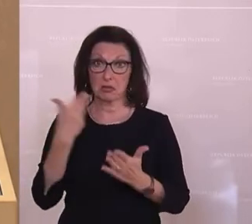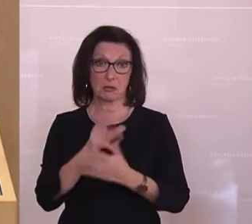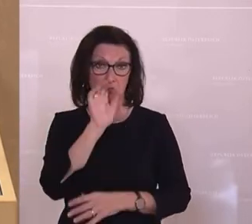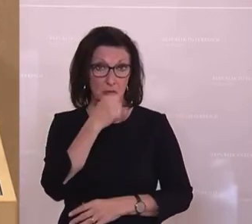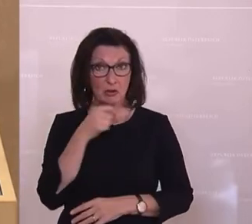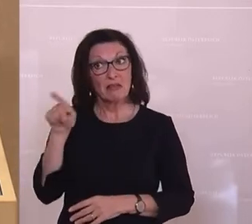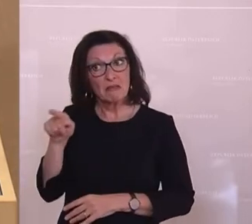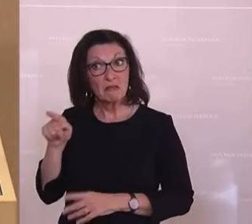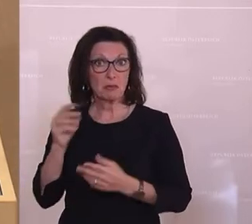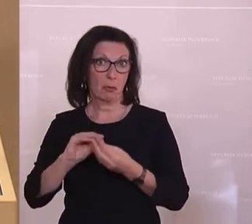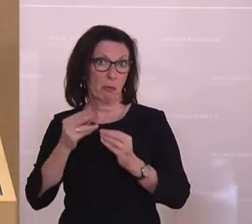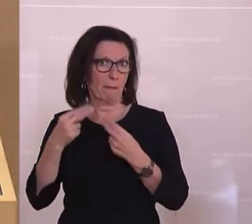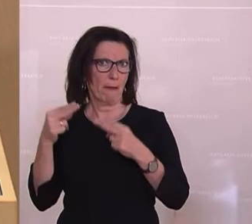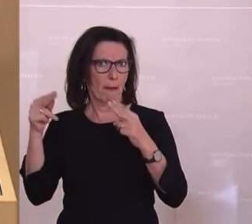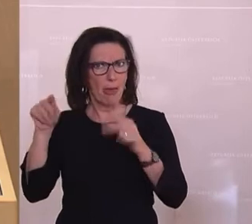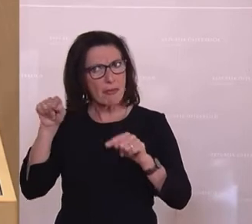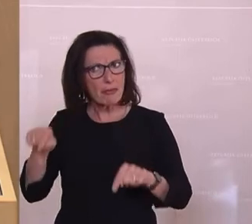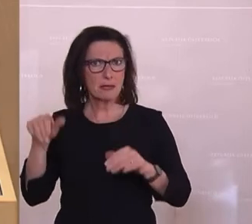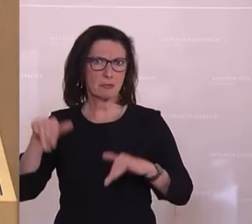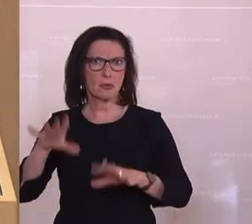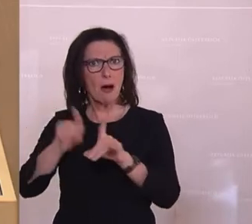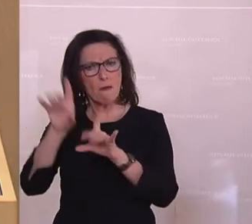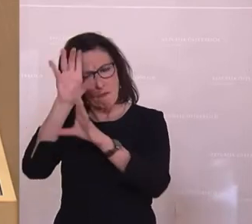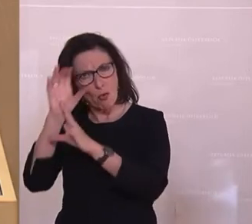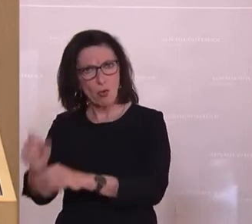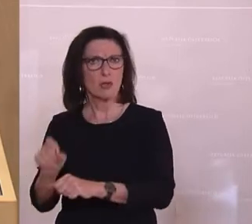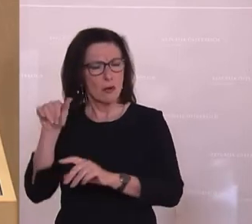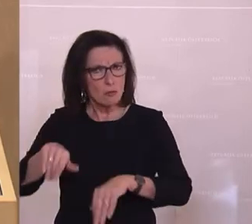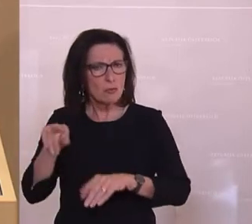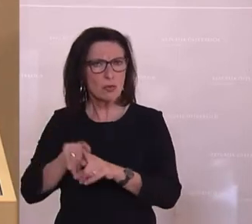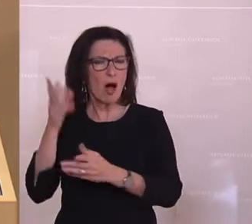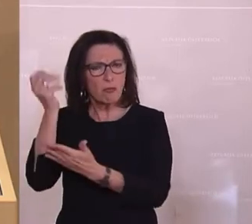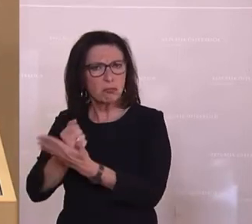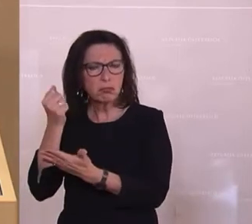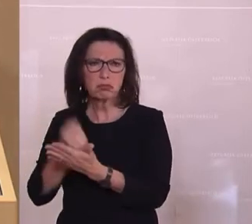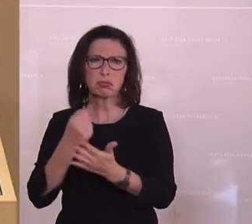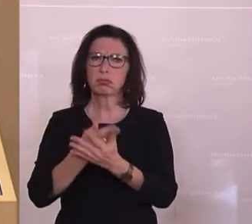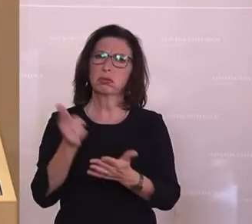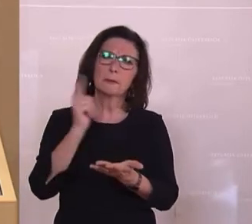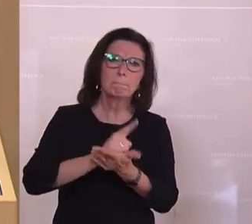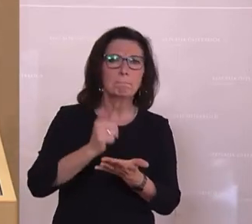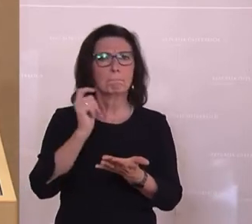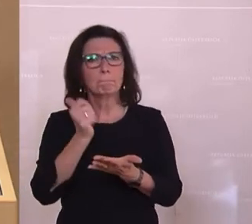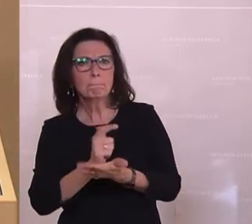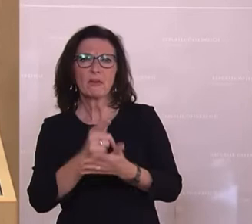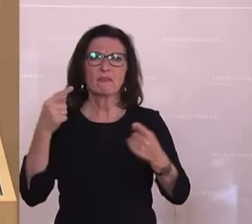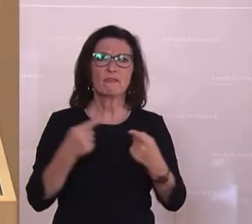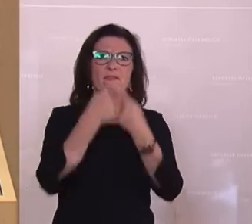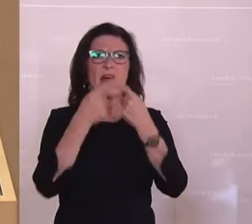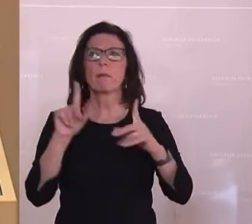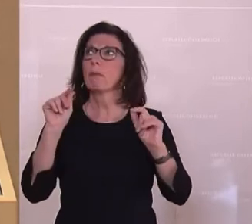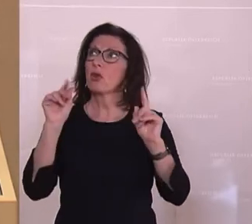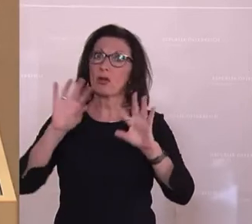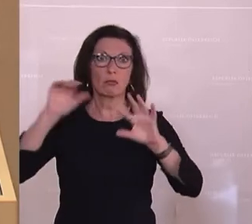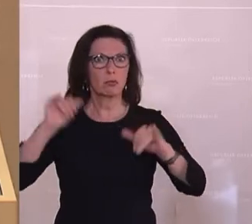Und die müssen wir auch adressieren. Und die müssen wir auch bekämpfen. Homophobie bekämpfen heißt, sie umfassend zu bekämpfen. Und bei allem